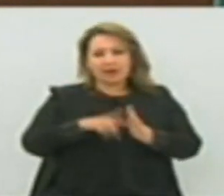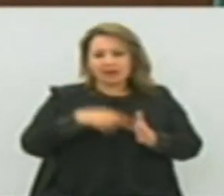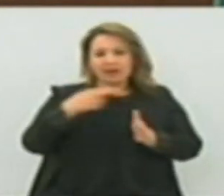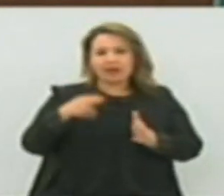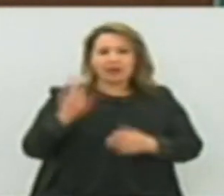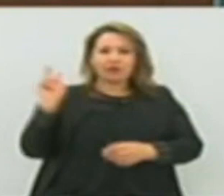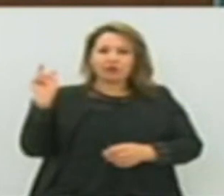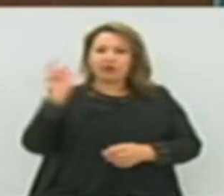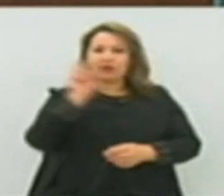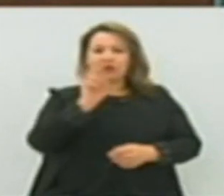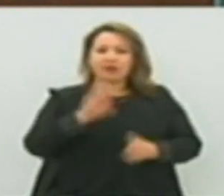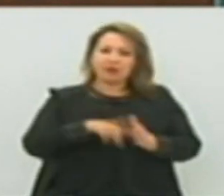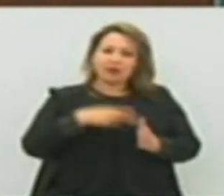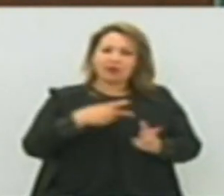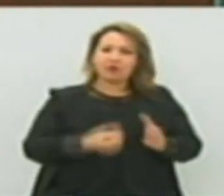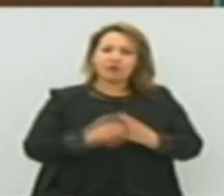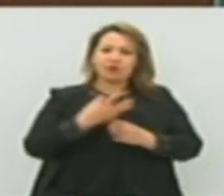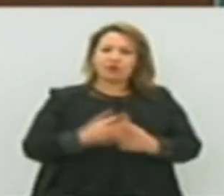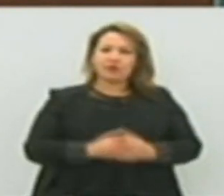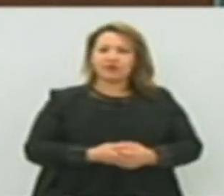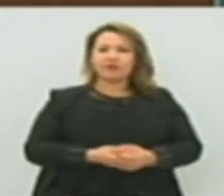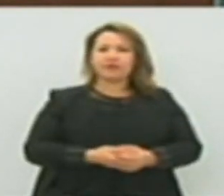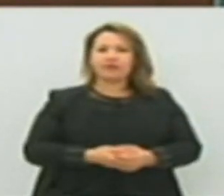للتراموي ونعود ونجعل الأمور أخرى أنا نظن أكثر من هذا ما كان